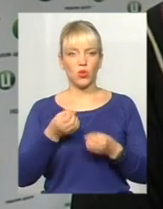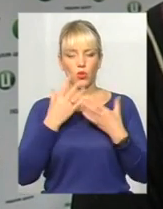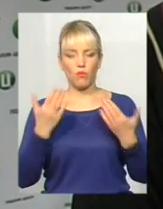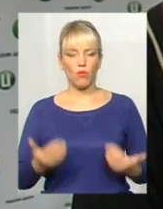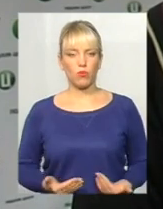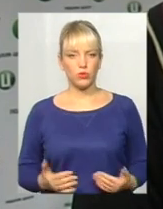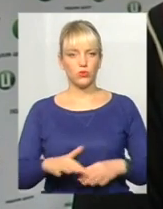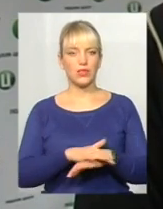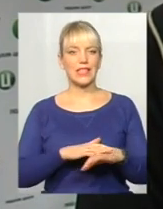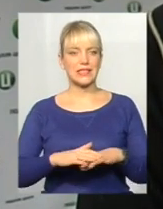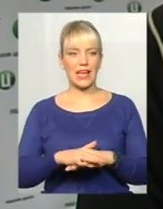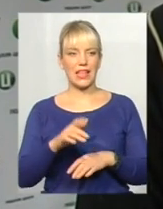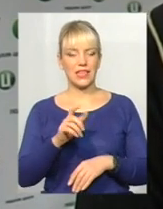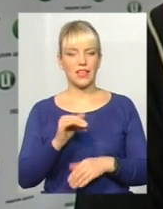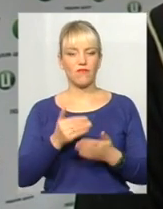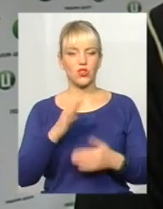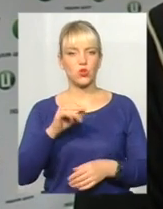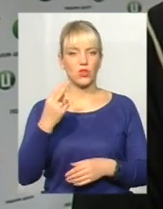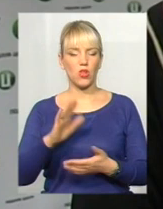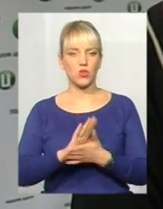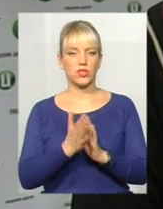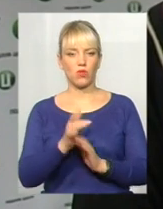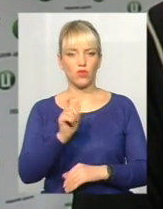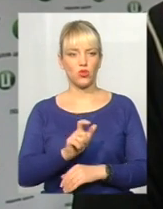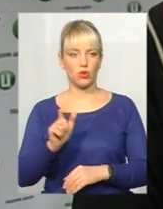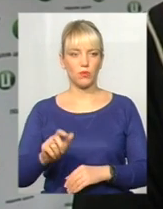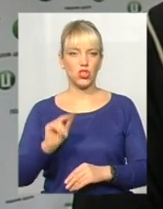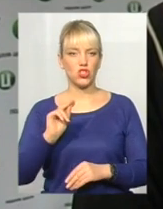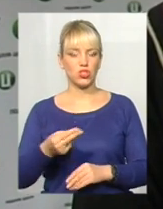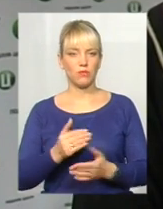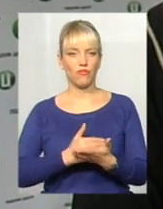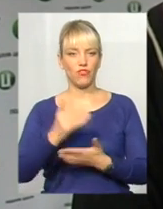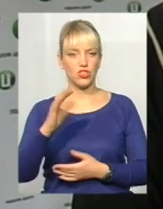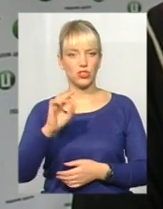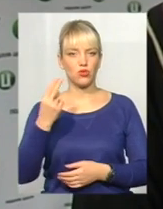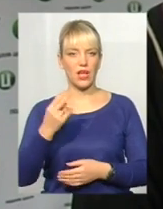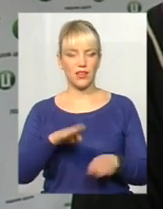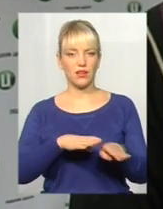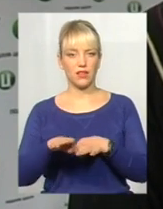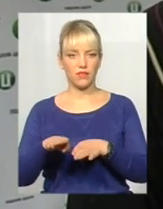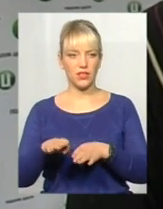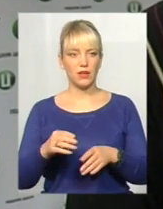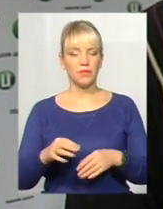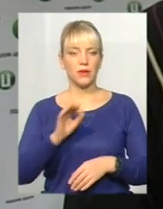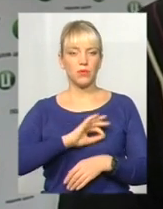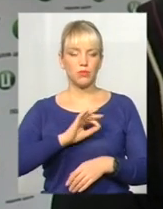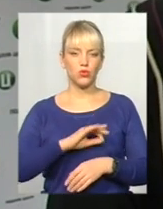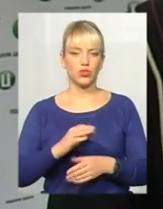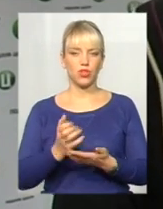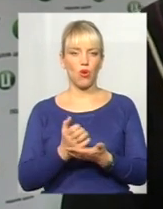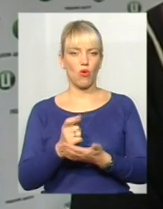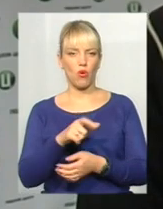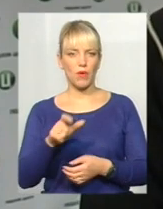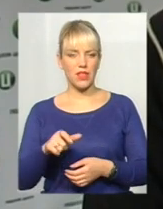населення, від соціального становища громадян. Чим вищий соціальний рівень, прибутки громадяни